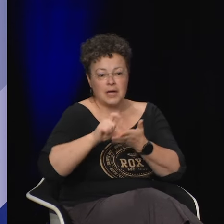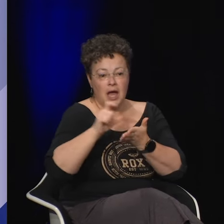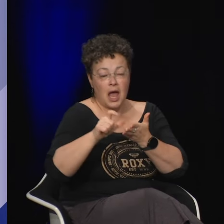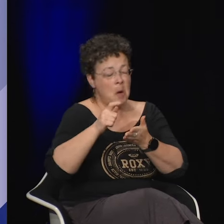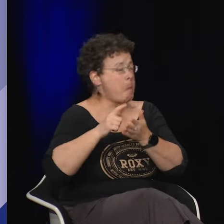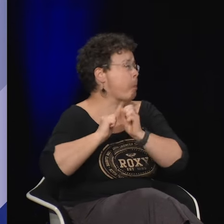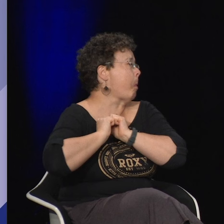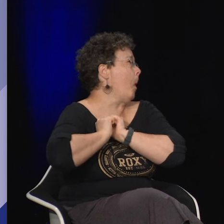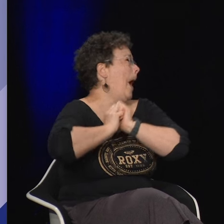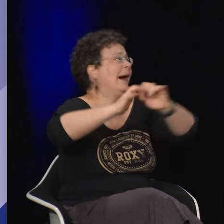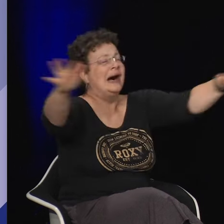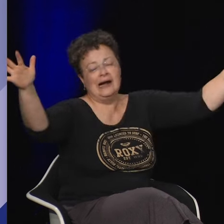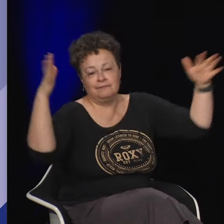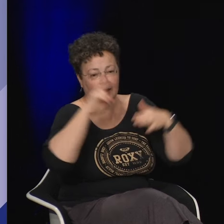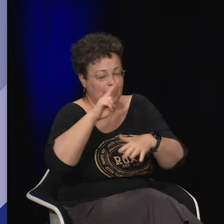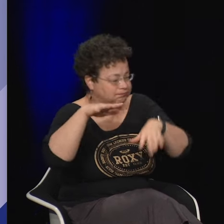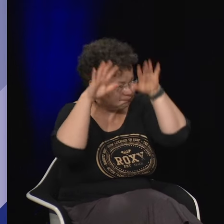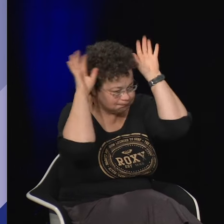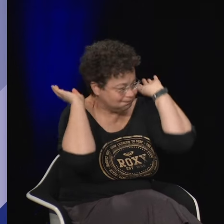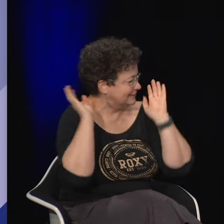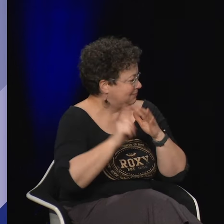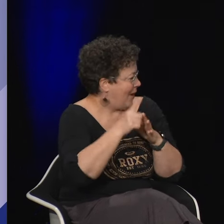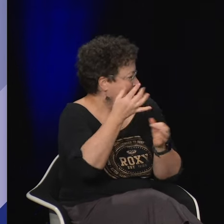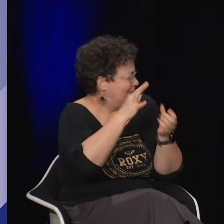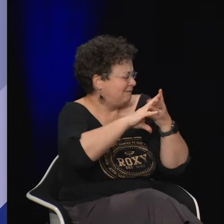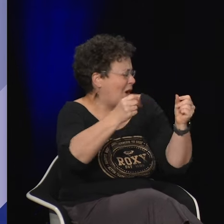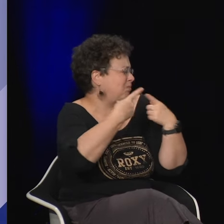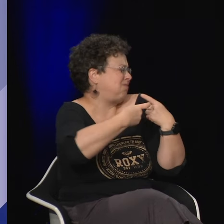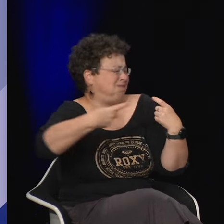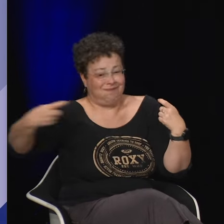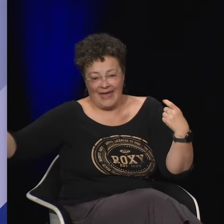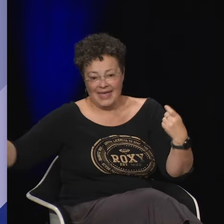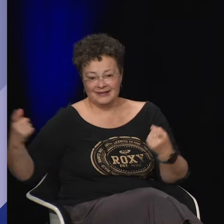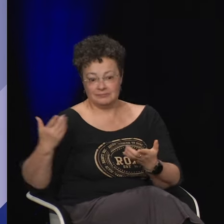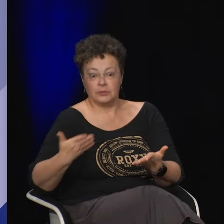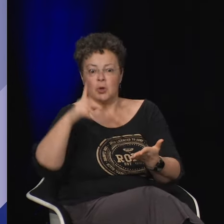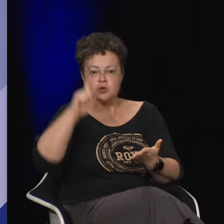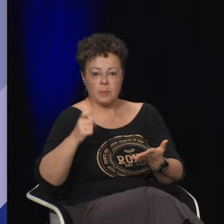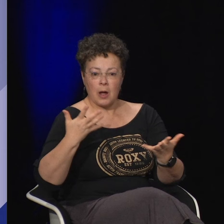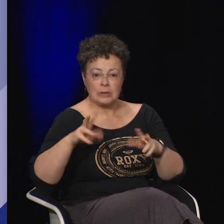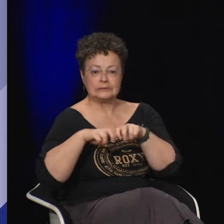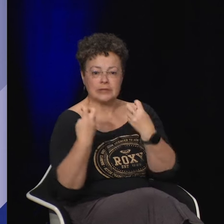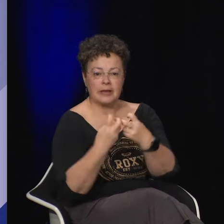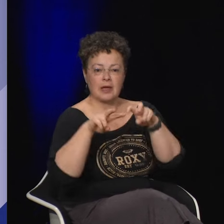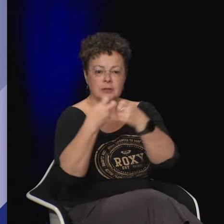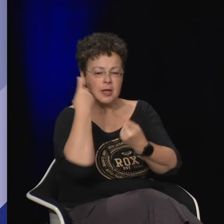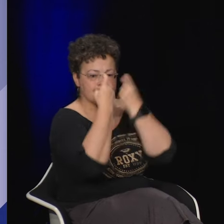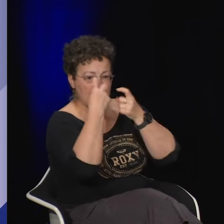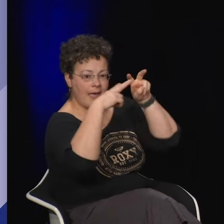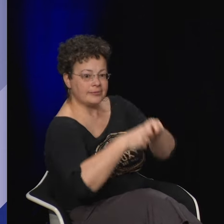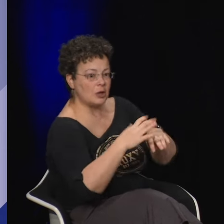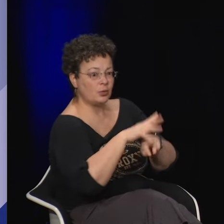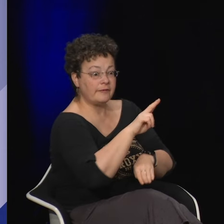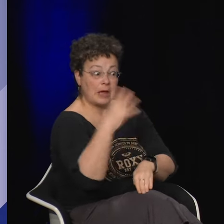confinement on a vu une explosion de vidéos évidemment avec des formes extrêmement différentes et on